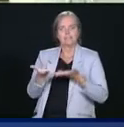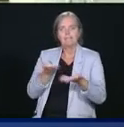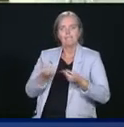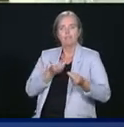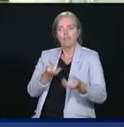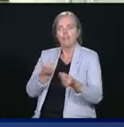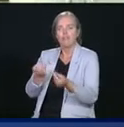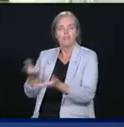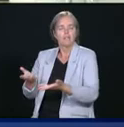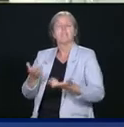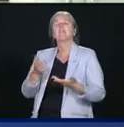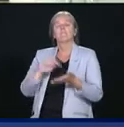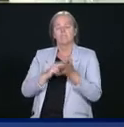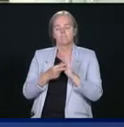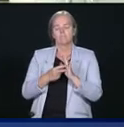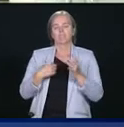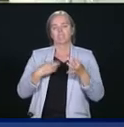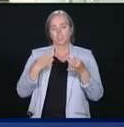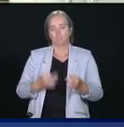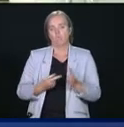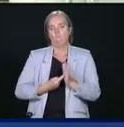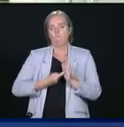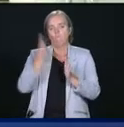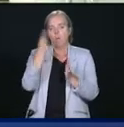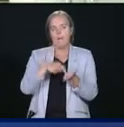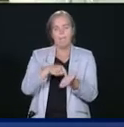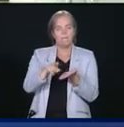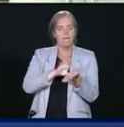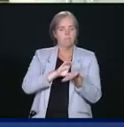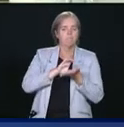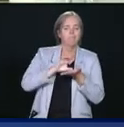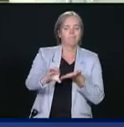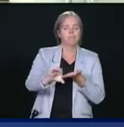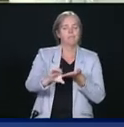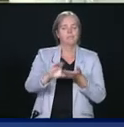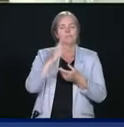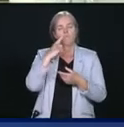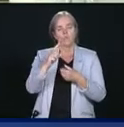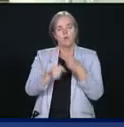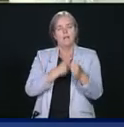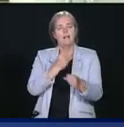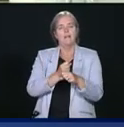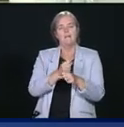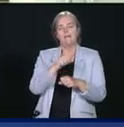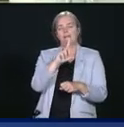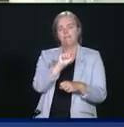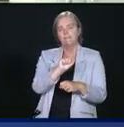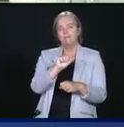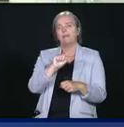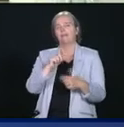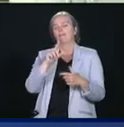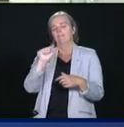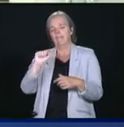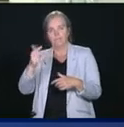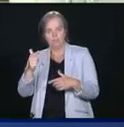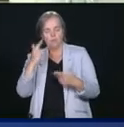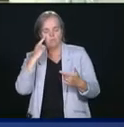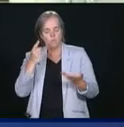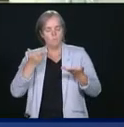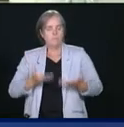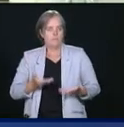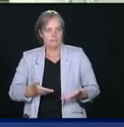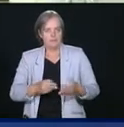Nous allons donc effectuer un seul paiement pour 2020-2021, dès maintenant. Un ministre